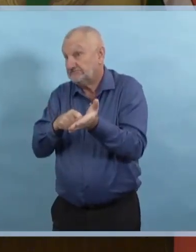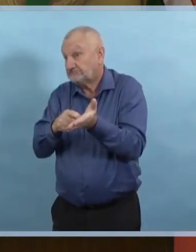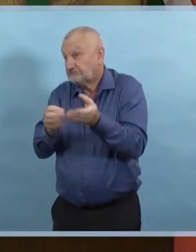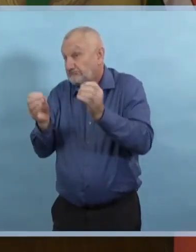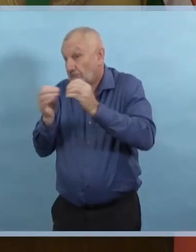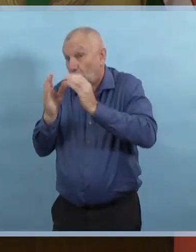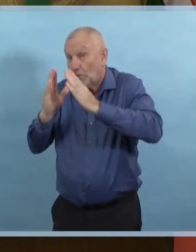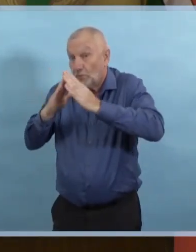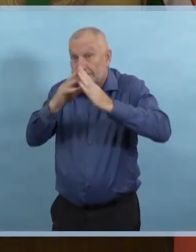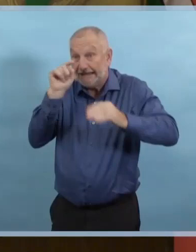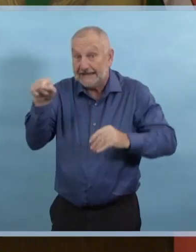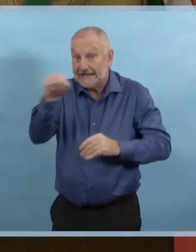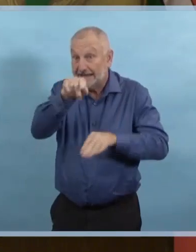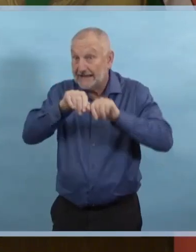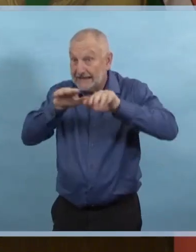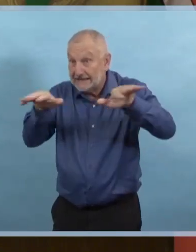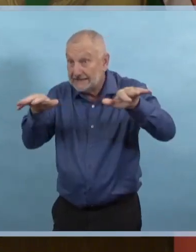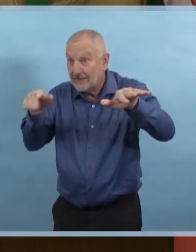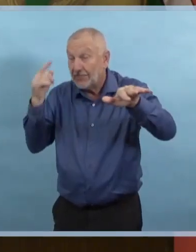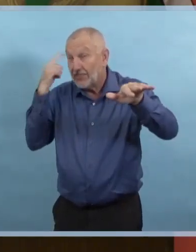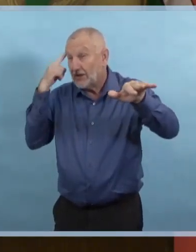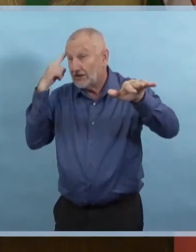'introductions des cas dans les écoles.